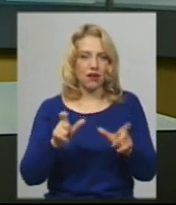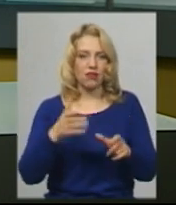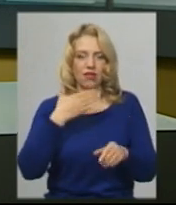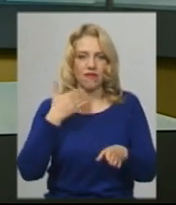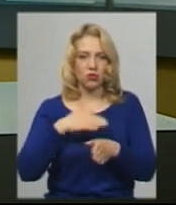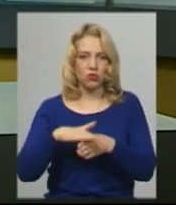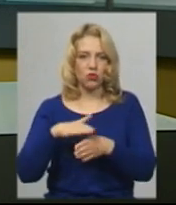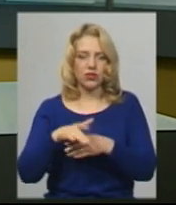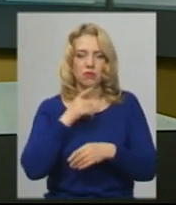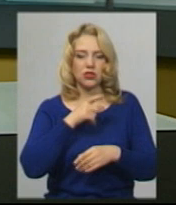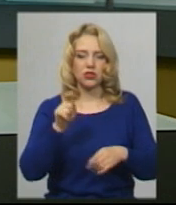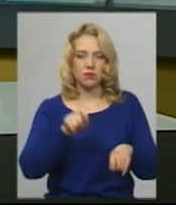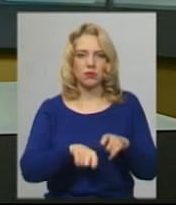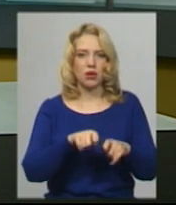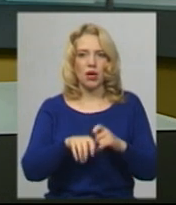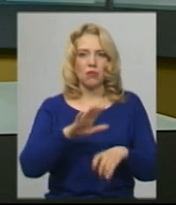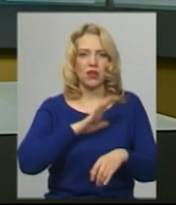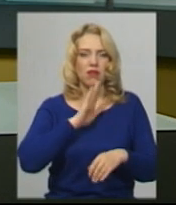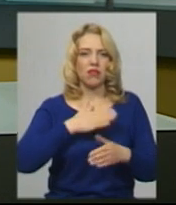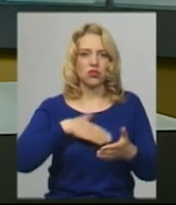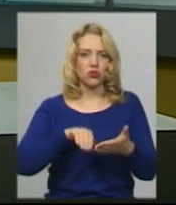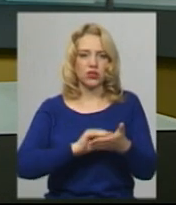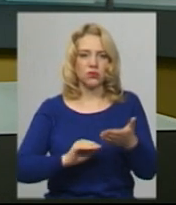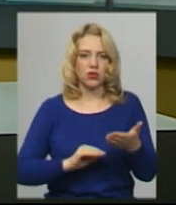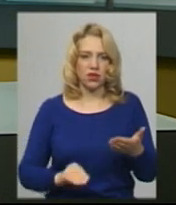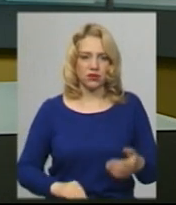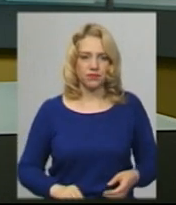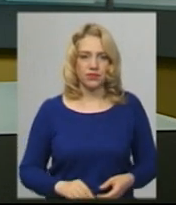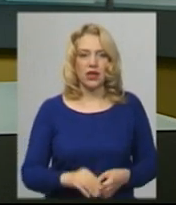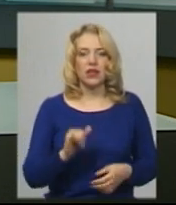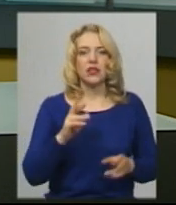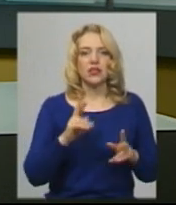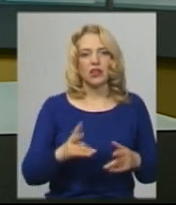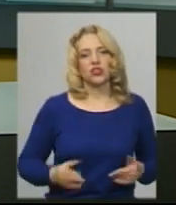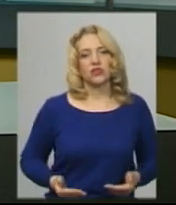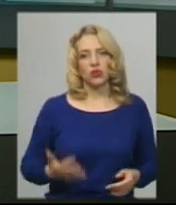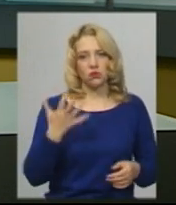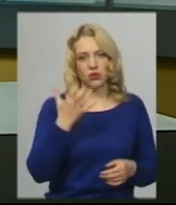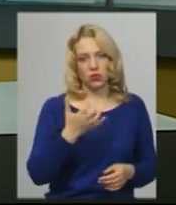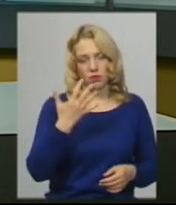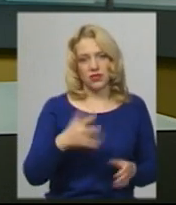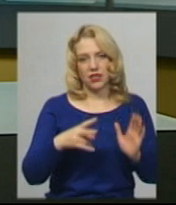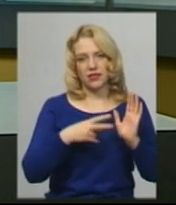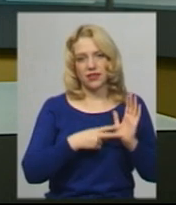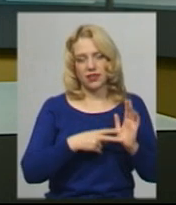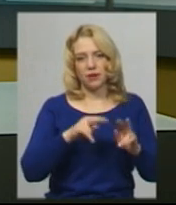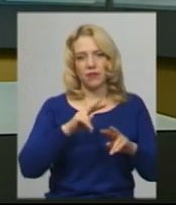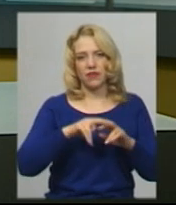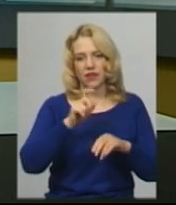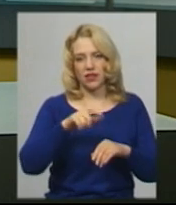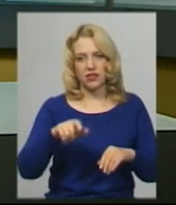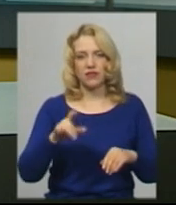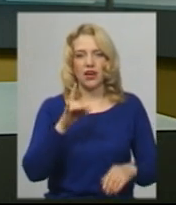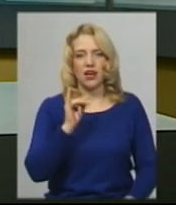перевірки у в'язниці побувала і кореспондентка Суспільного Неля Шпулак. Як живуть 557 в'язнів Райківецької